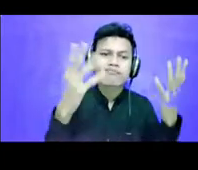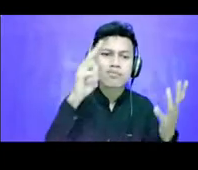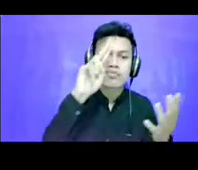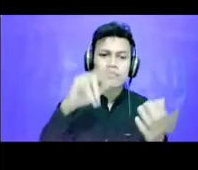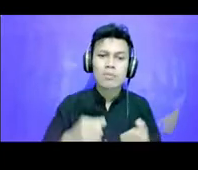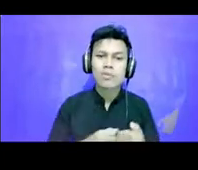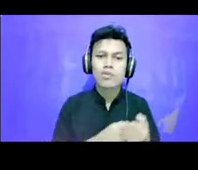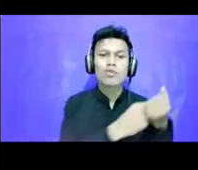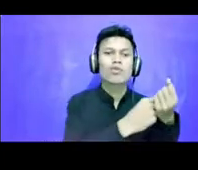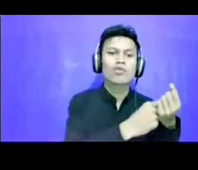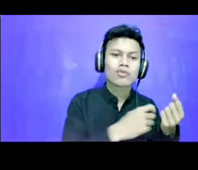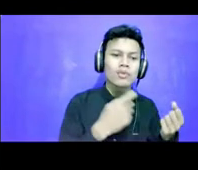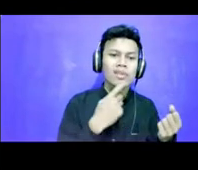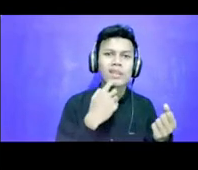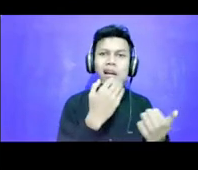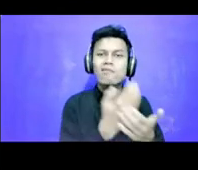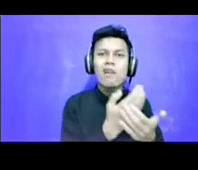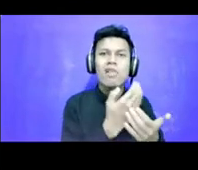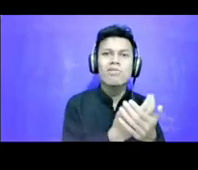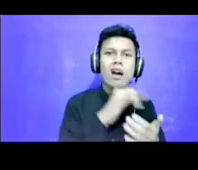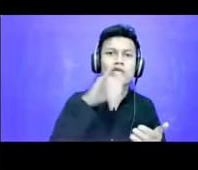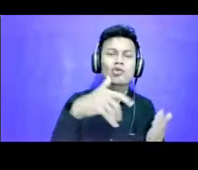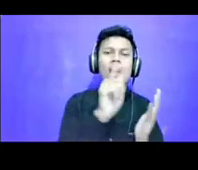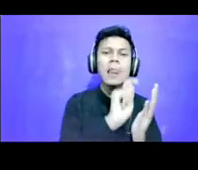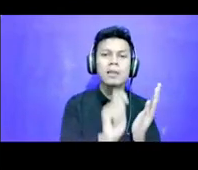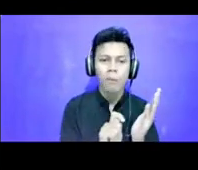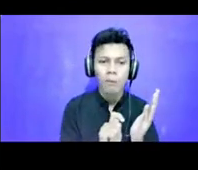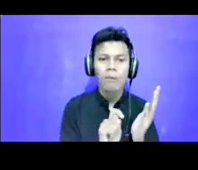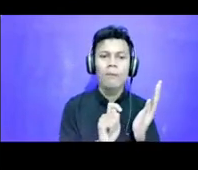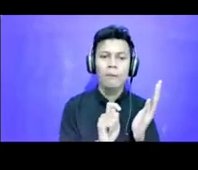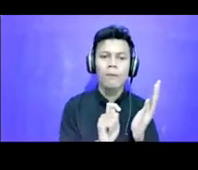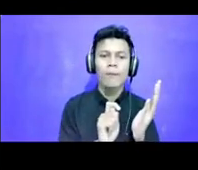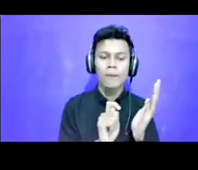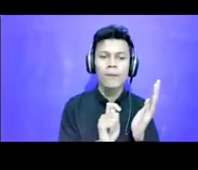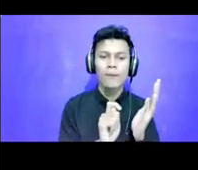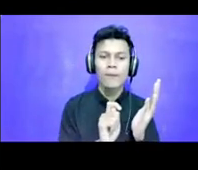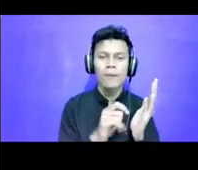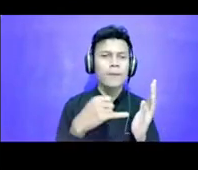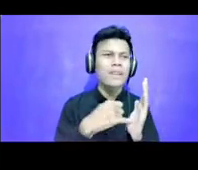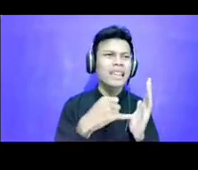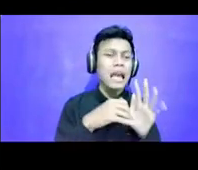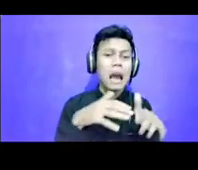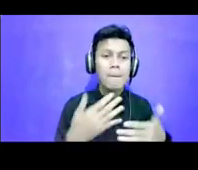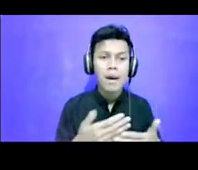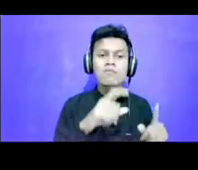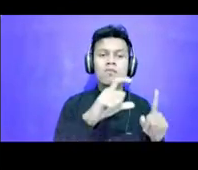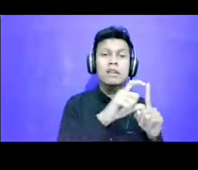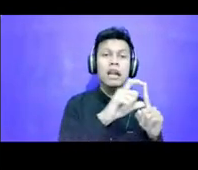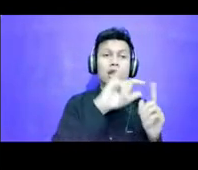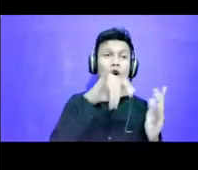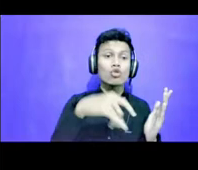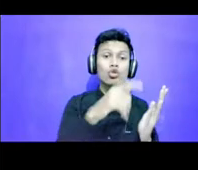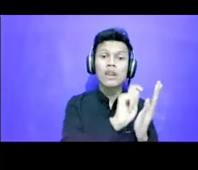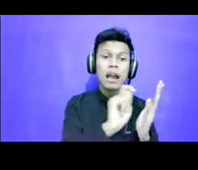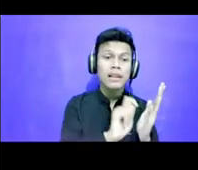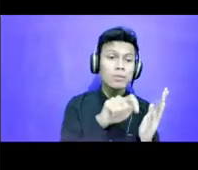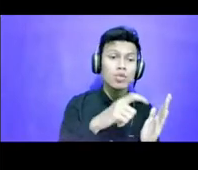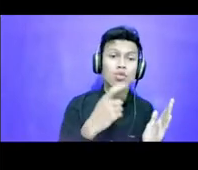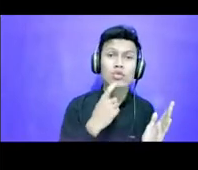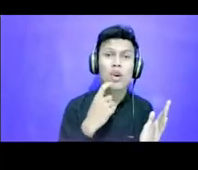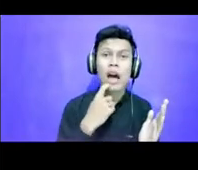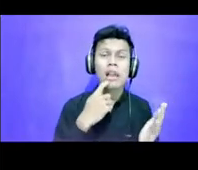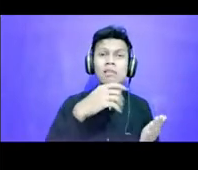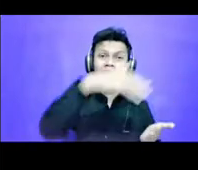journalism Ini yang dikatakan oleh Alex Howard Intinya adalah data jurnalisme itu Soal mengumpulkan